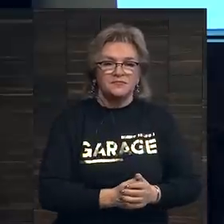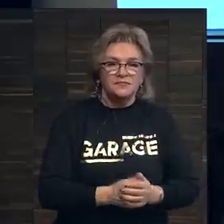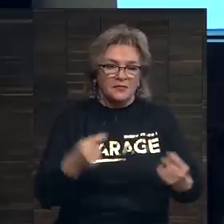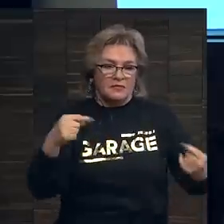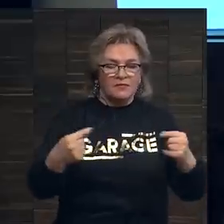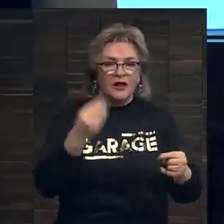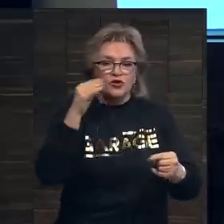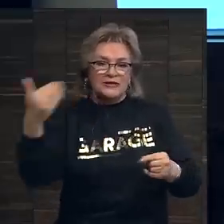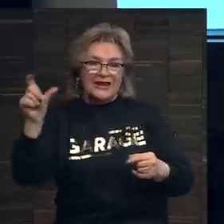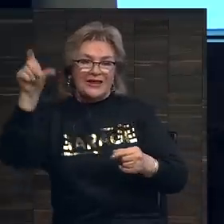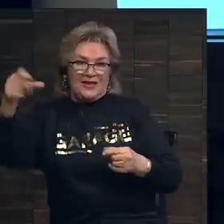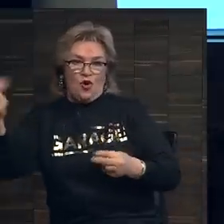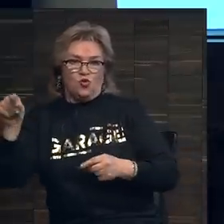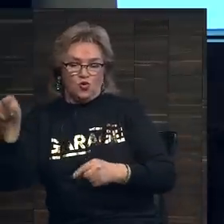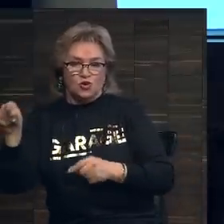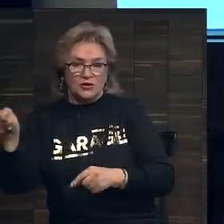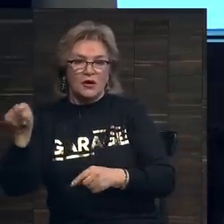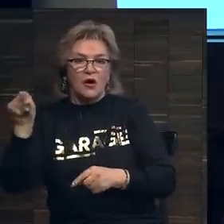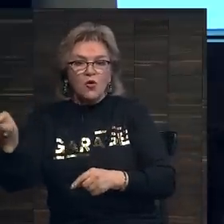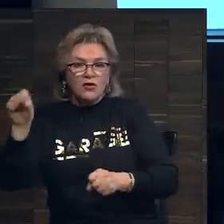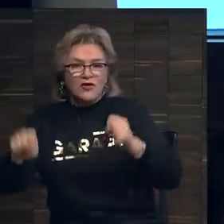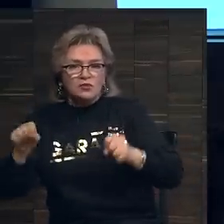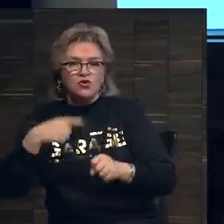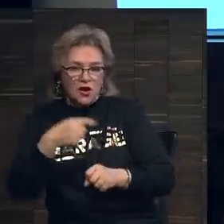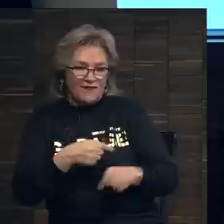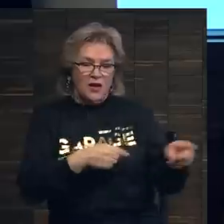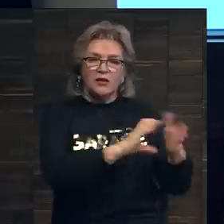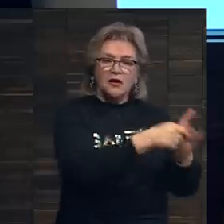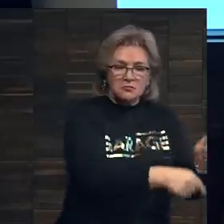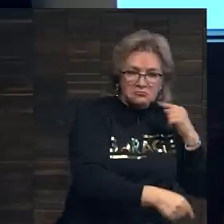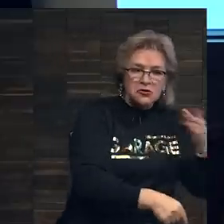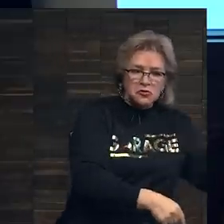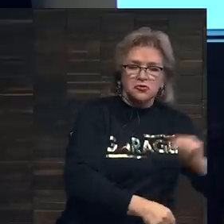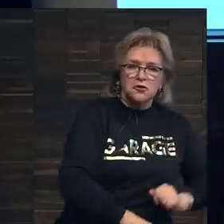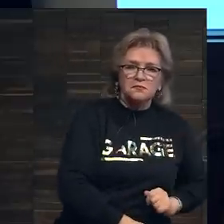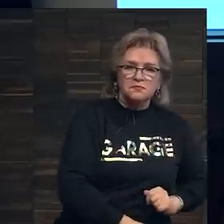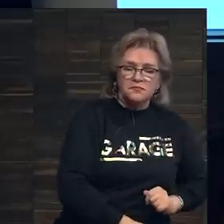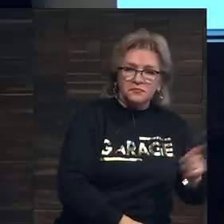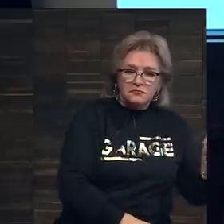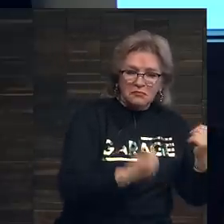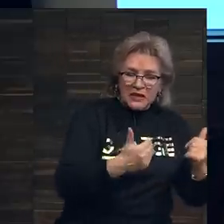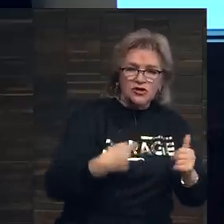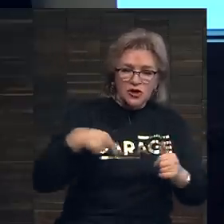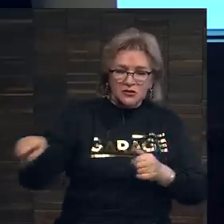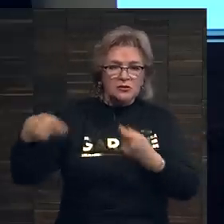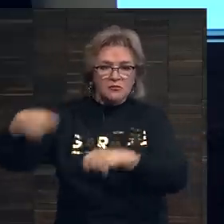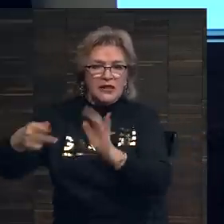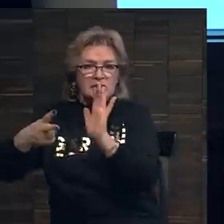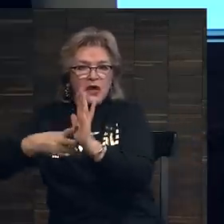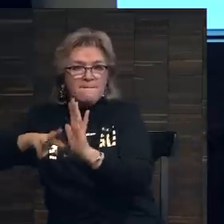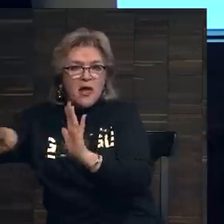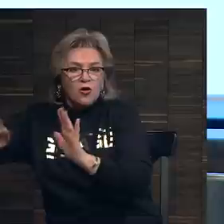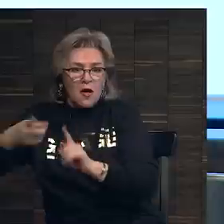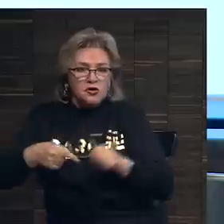С точки зрения художника, художник возможно говорить галеристу, послушай галерист, сейчас мою работу продали за 7